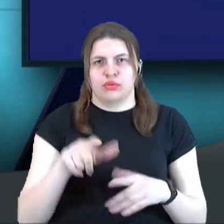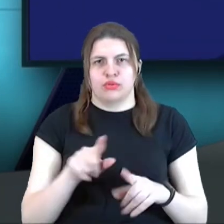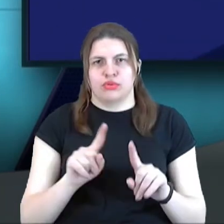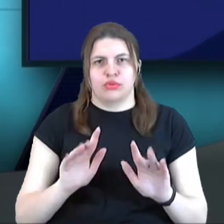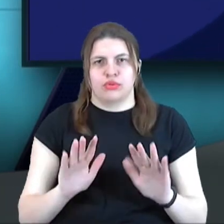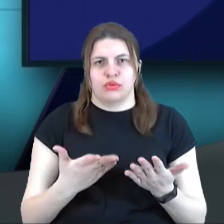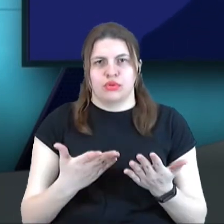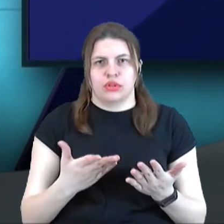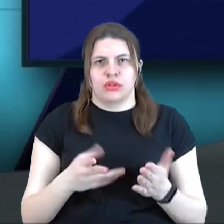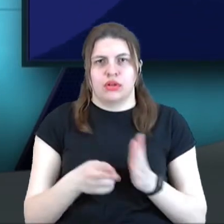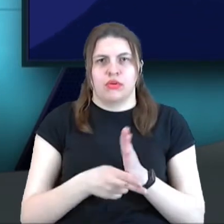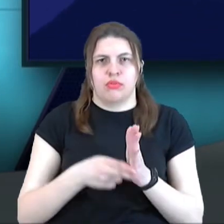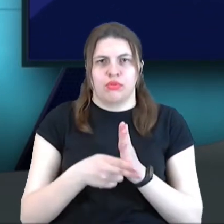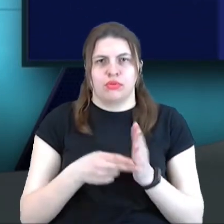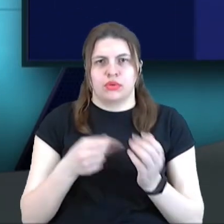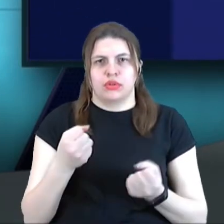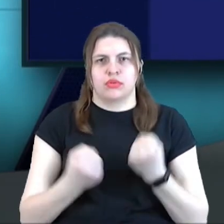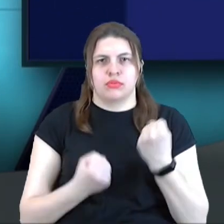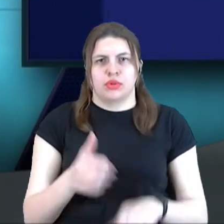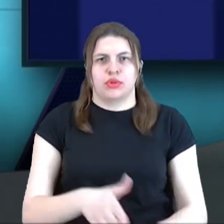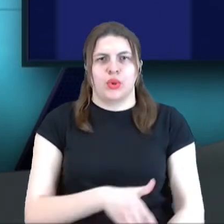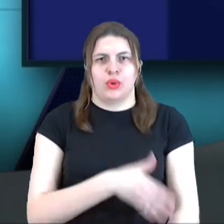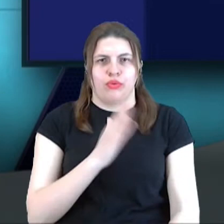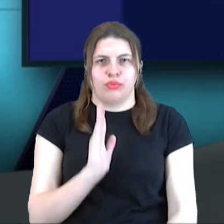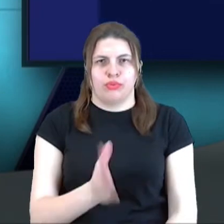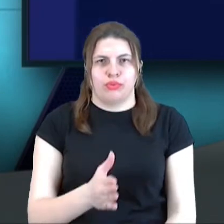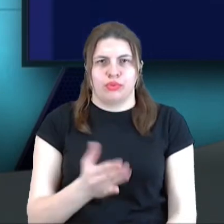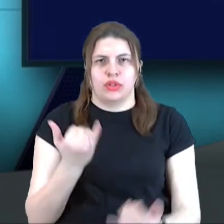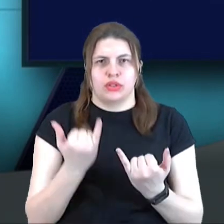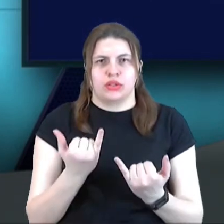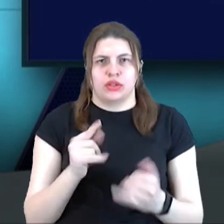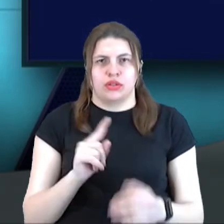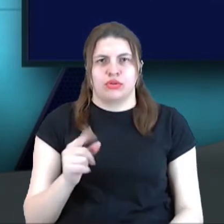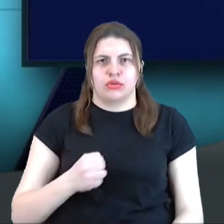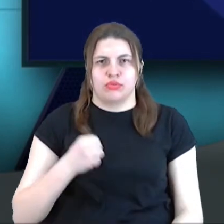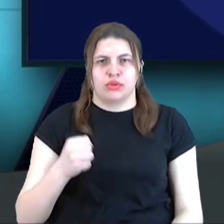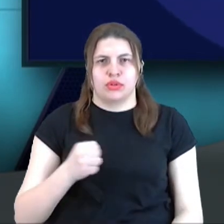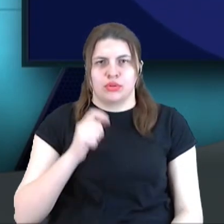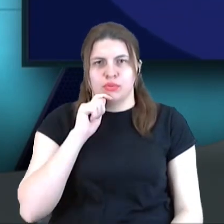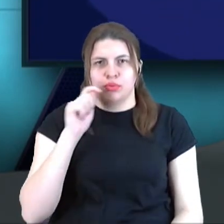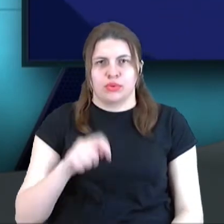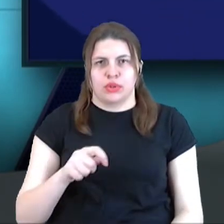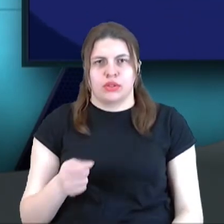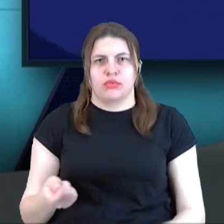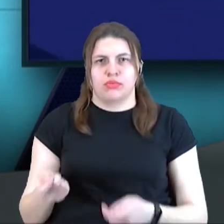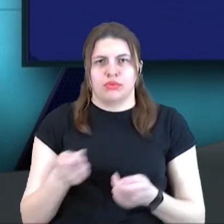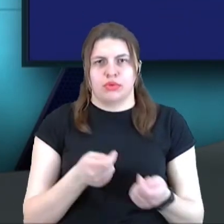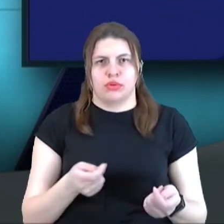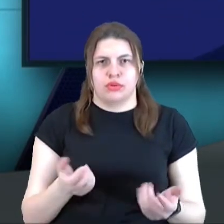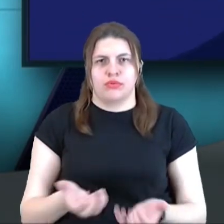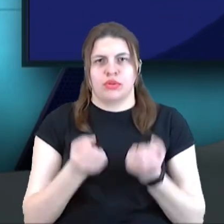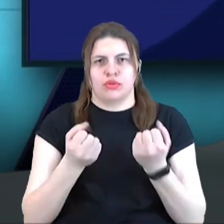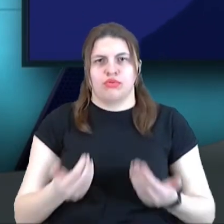потязі або на автомобілі це буде довго. Зараз то те, що бійців наших українських доставляють на операцію, врятовують життя,